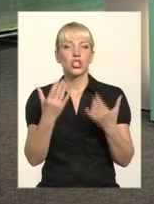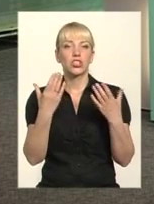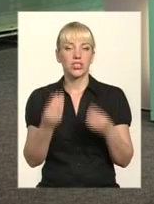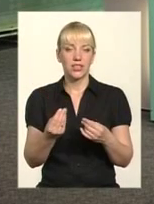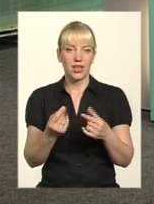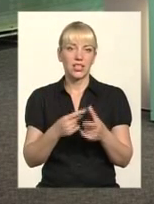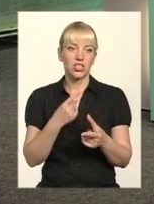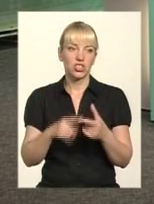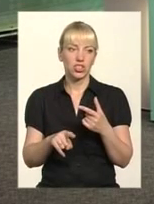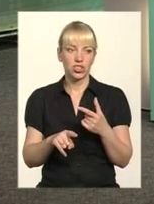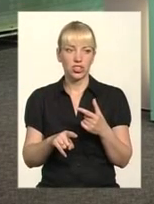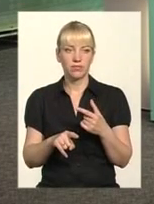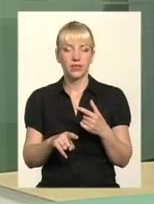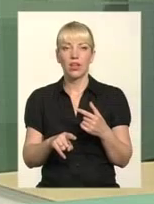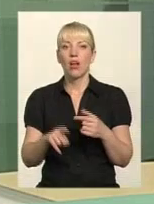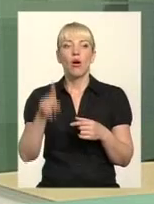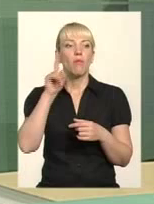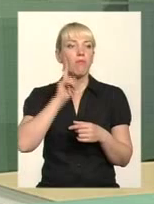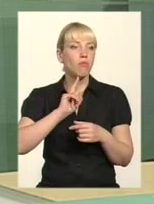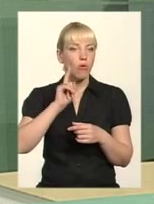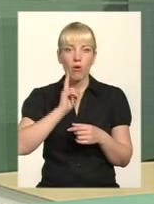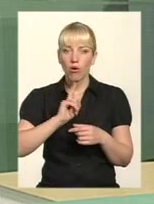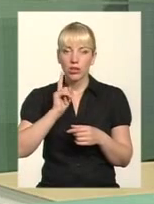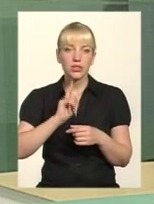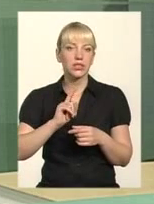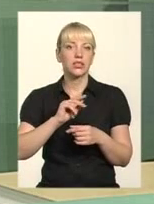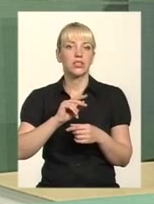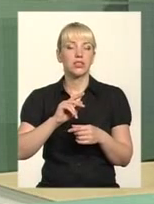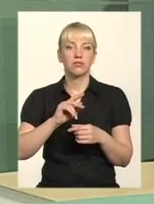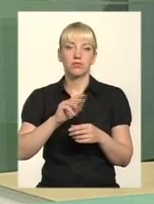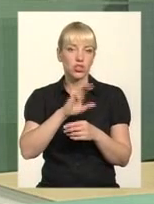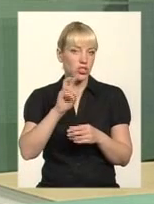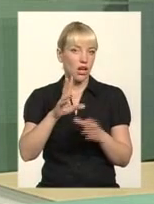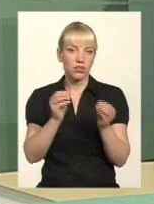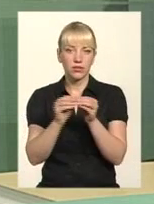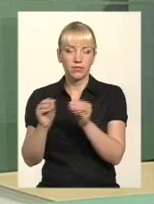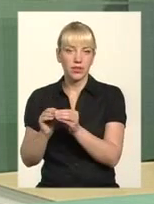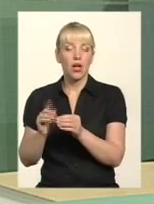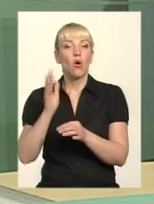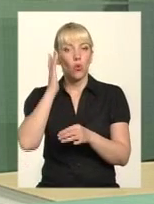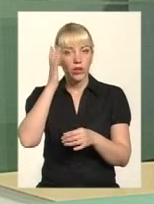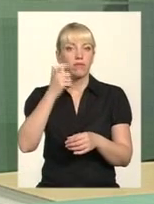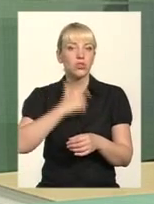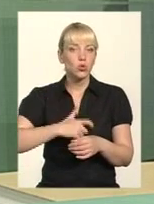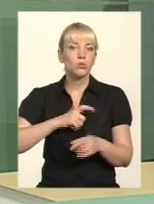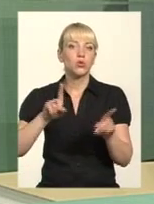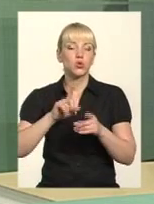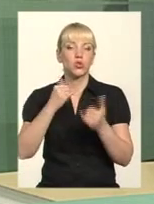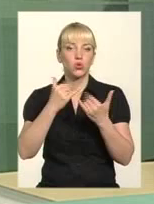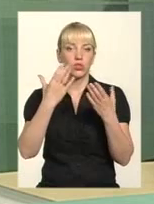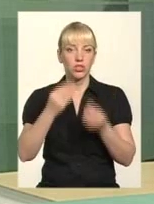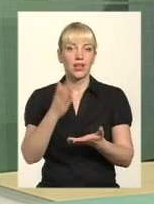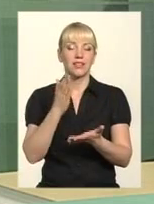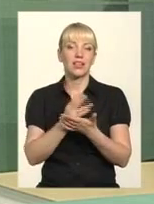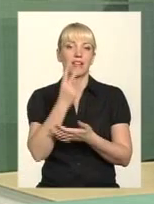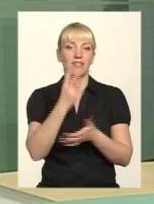Чи її, скажімо... Ну, поки що тенденцій немає. От уявіть собі, що на сьогоднішній день є 26 ОСББ, які